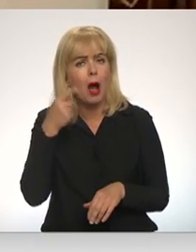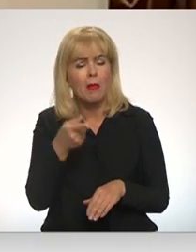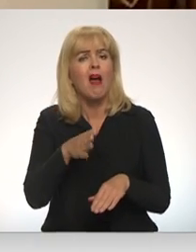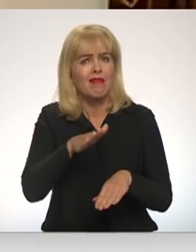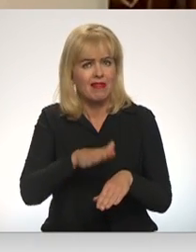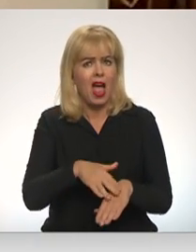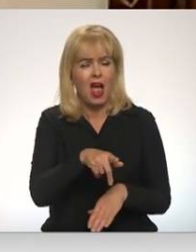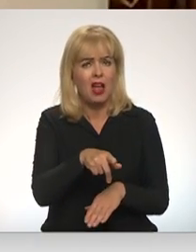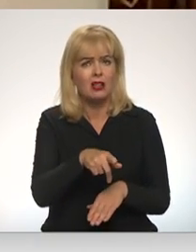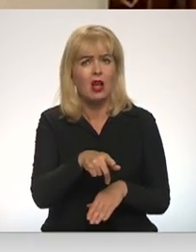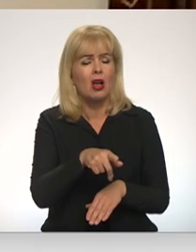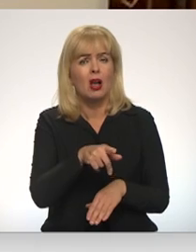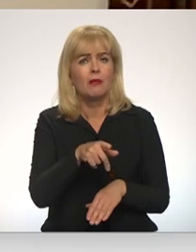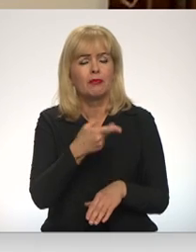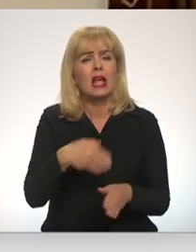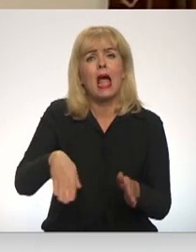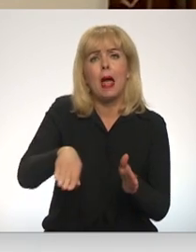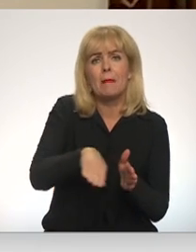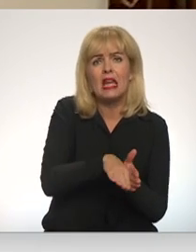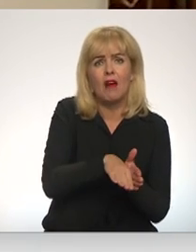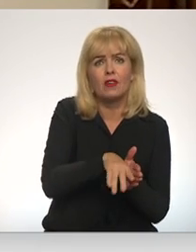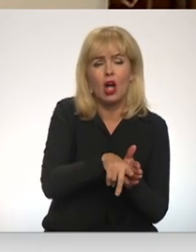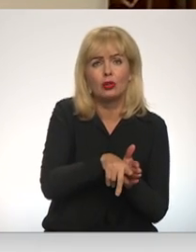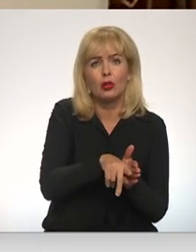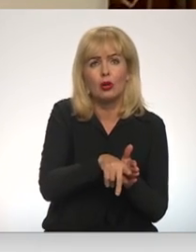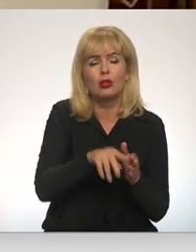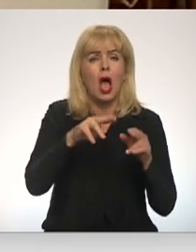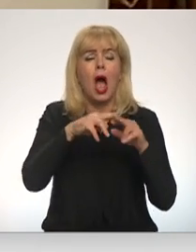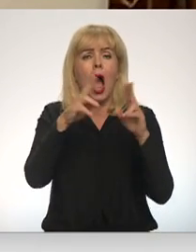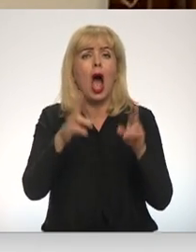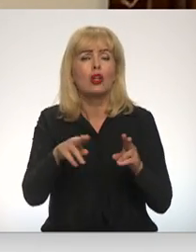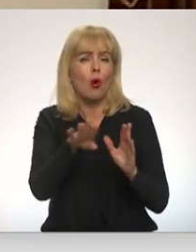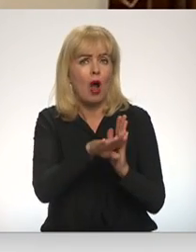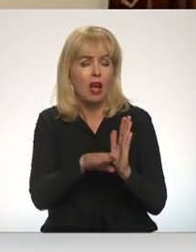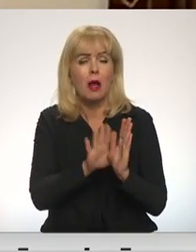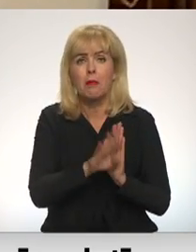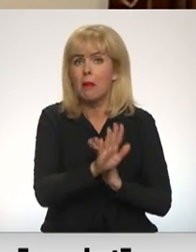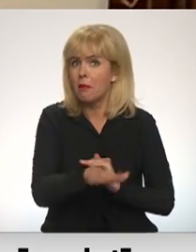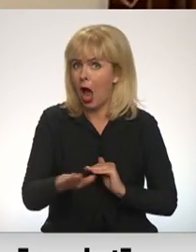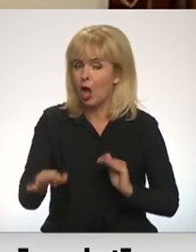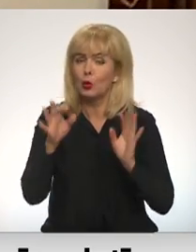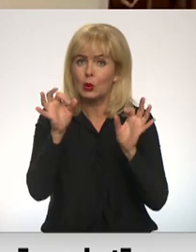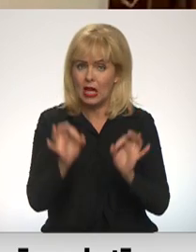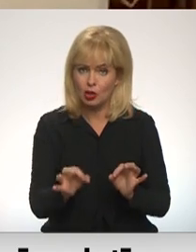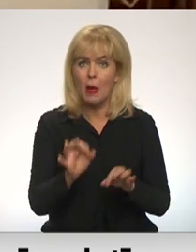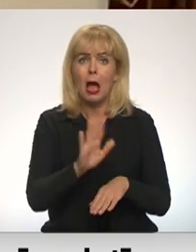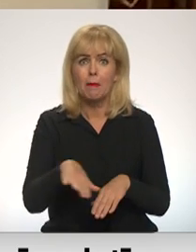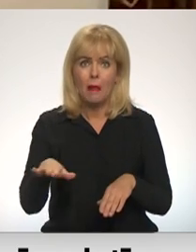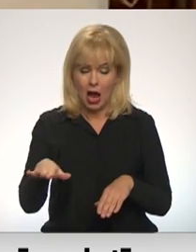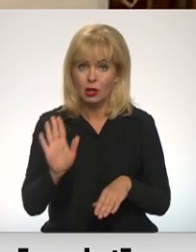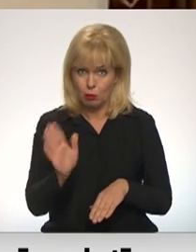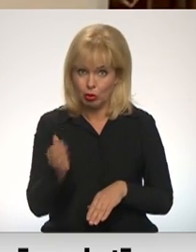tā, kā es nepievienojos ānu konvencija par bērnu tiesībām, bērni tiks